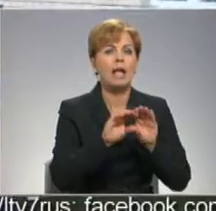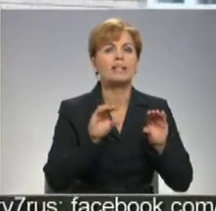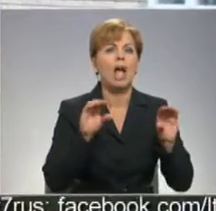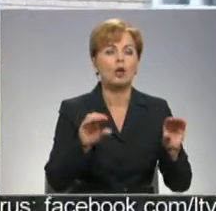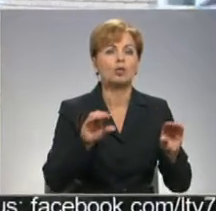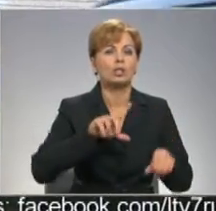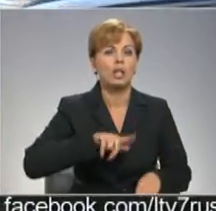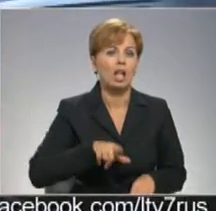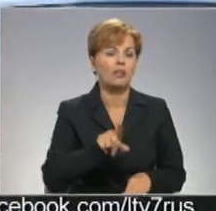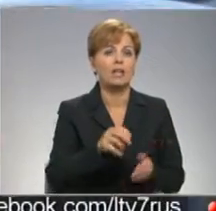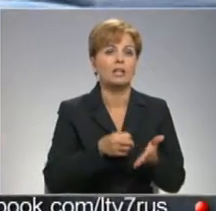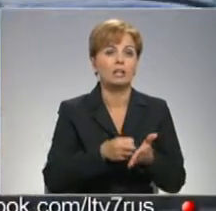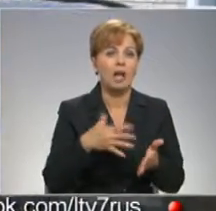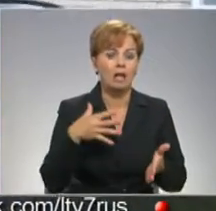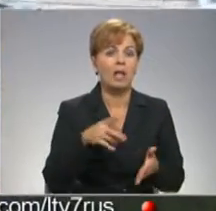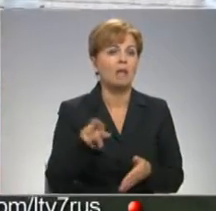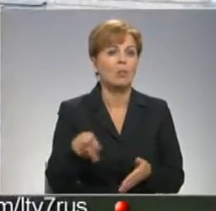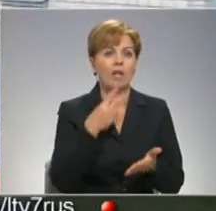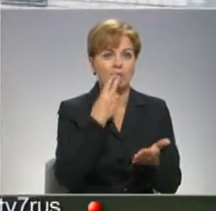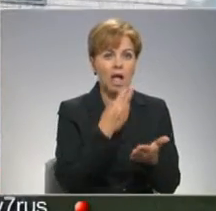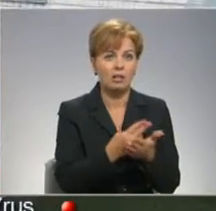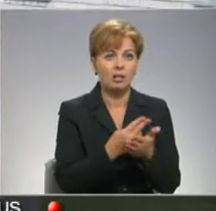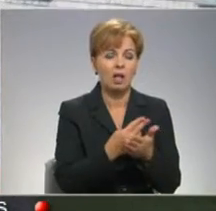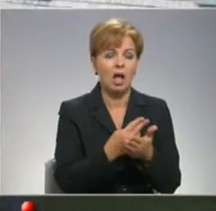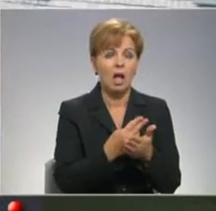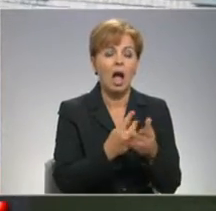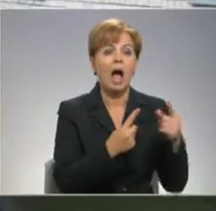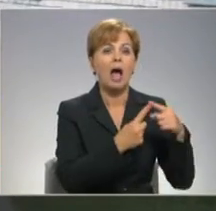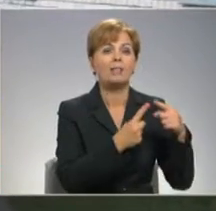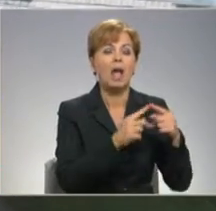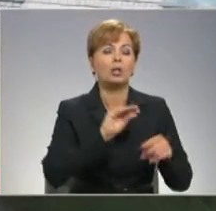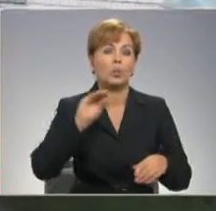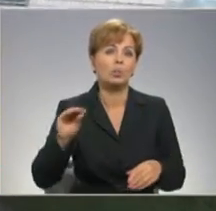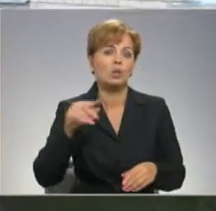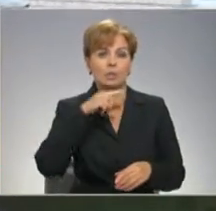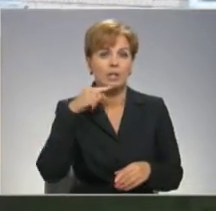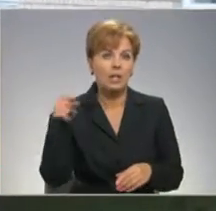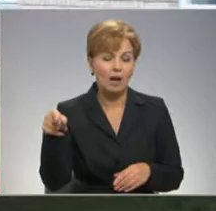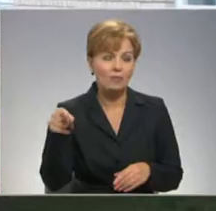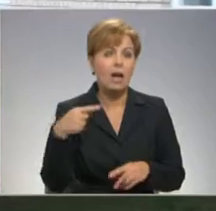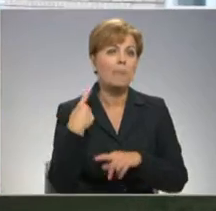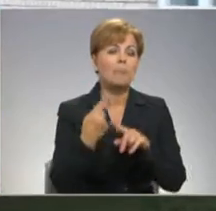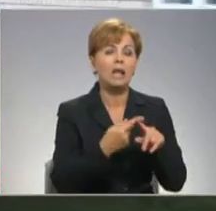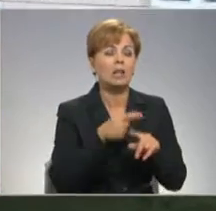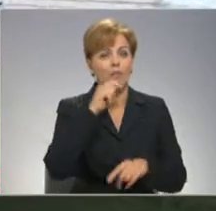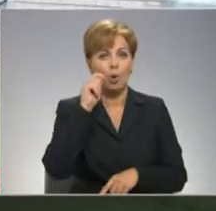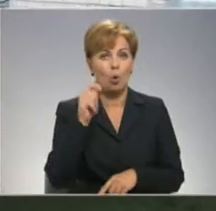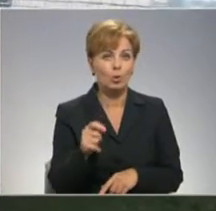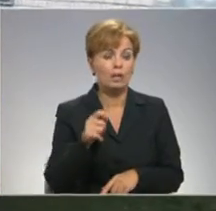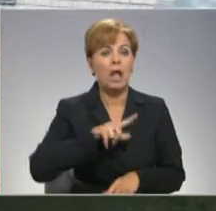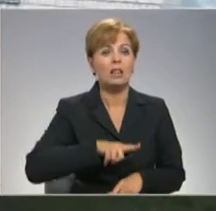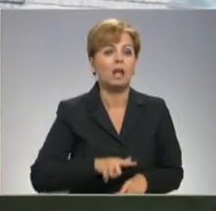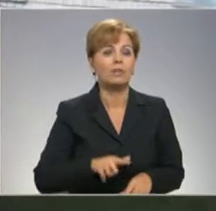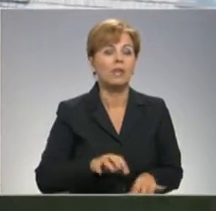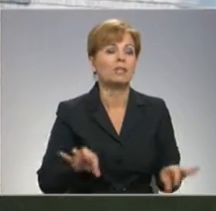Latvijai. Dārgi, tā nerāda. Antēnu uzlikus Krieviju un ir Krievija, Baltkrievija, Ukraina. Par Latviju